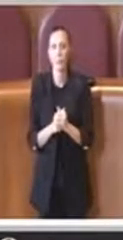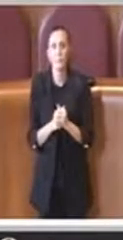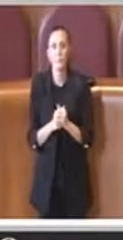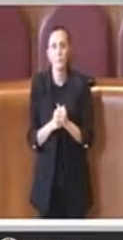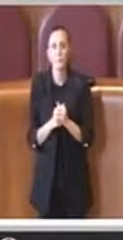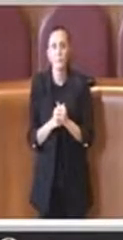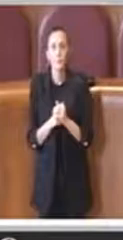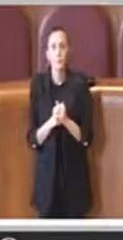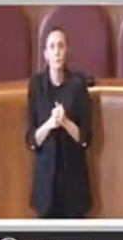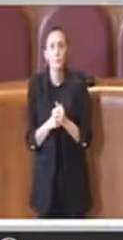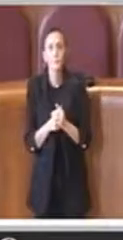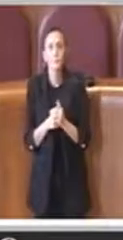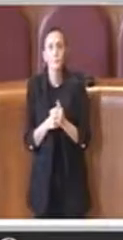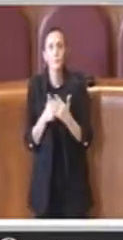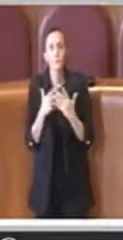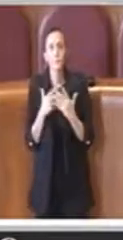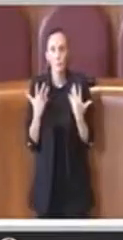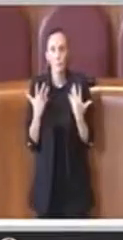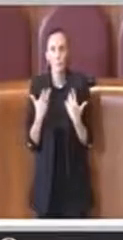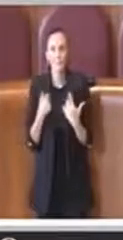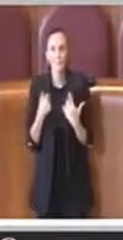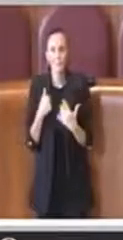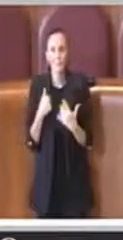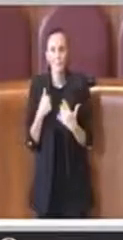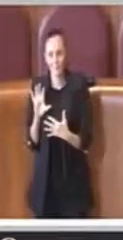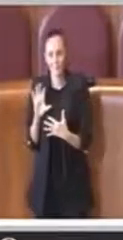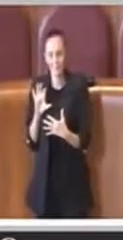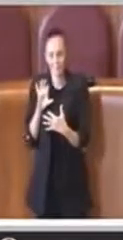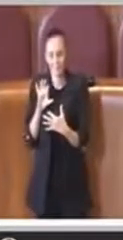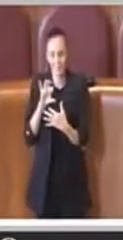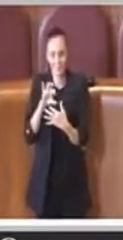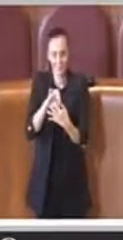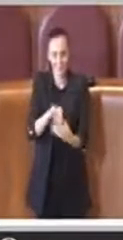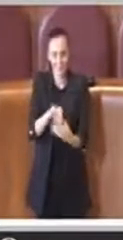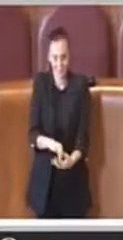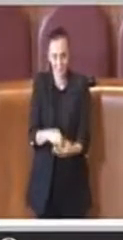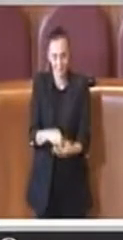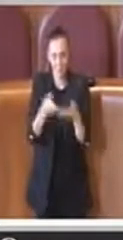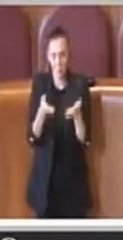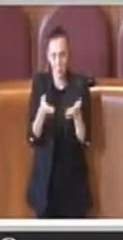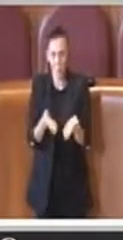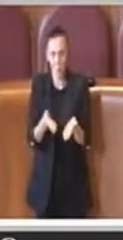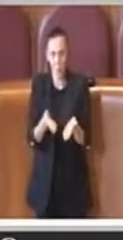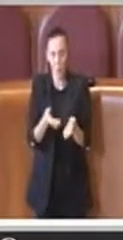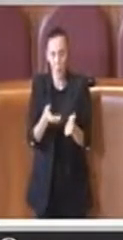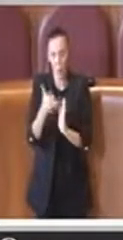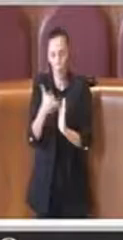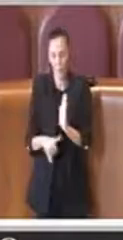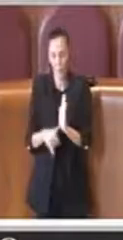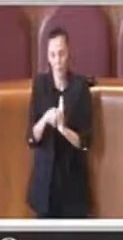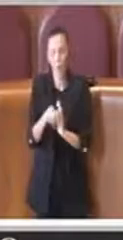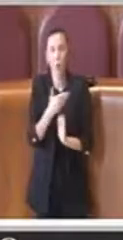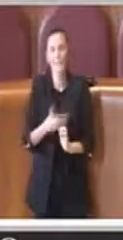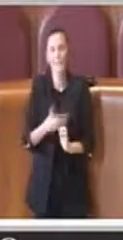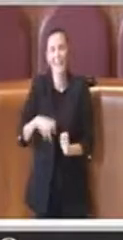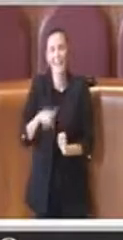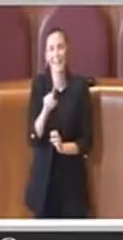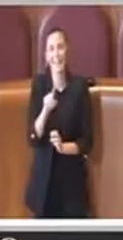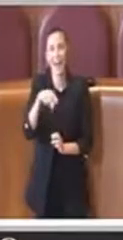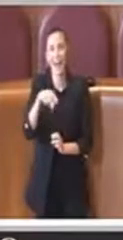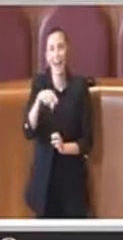Quindi in qualche modo mi collego adesso alle ultime affermazioni del collega Zannola del quale